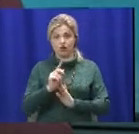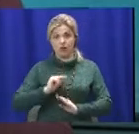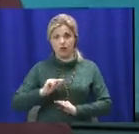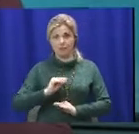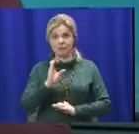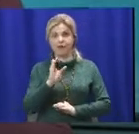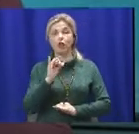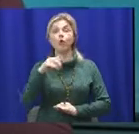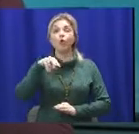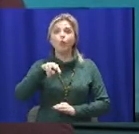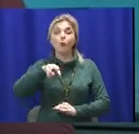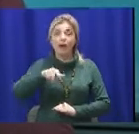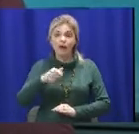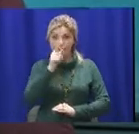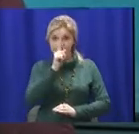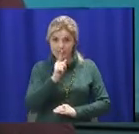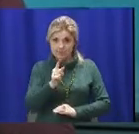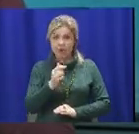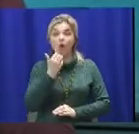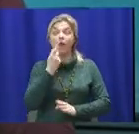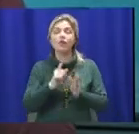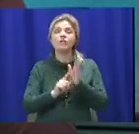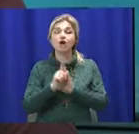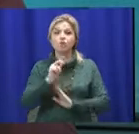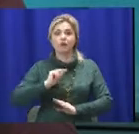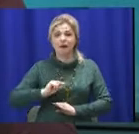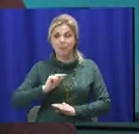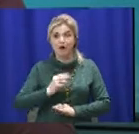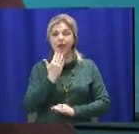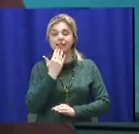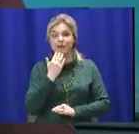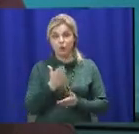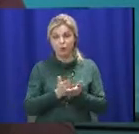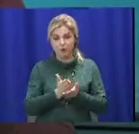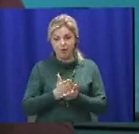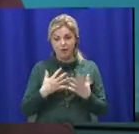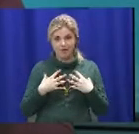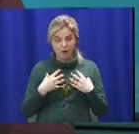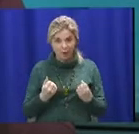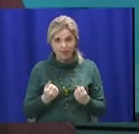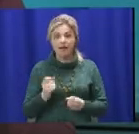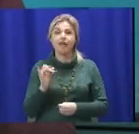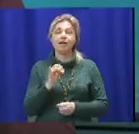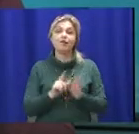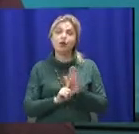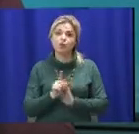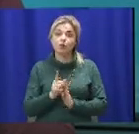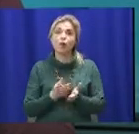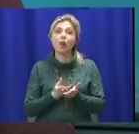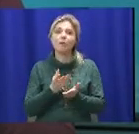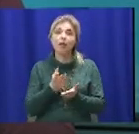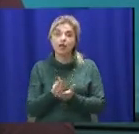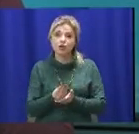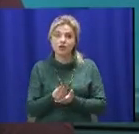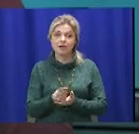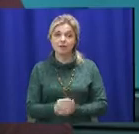іюля місяця, коли починає роботи національна служба здоров'я і починає оплачувати